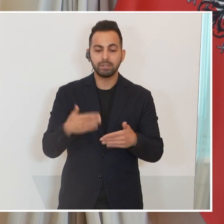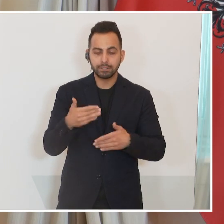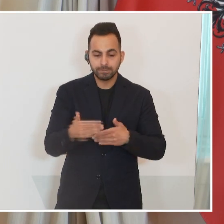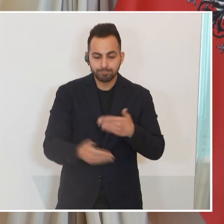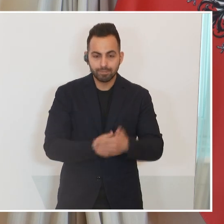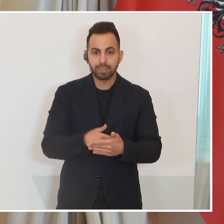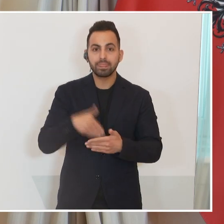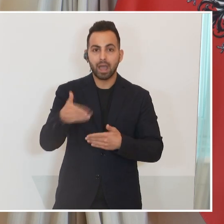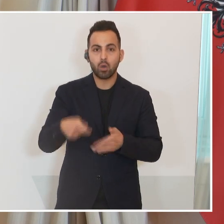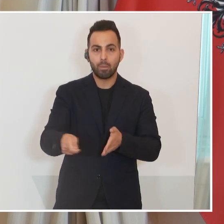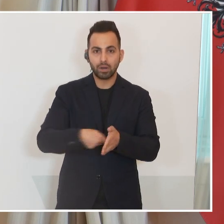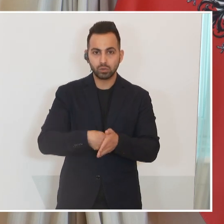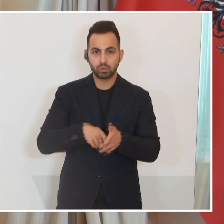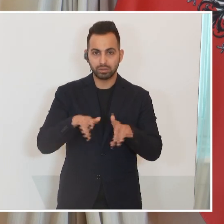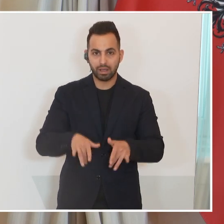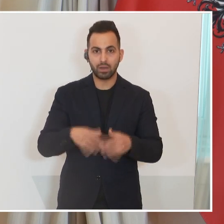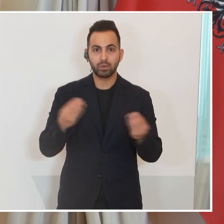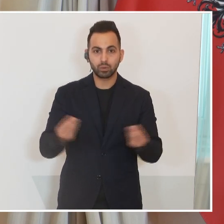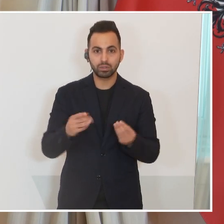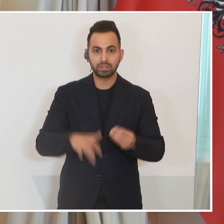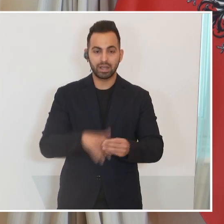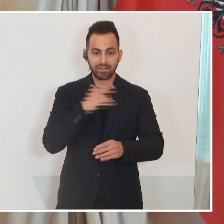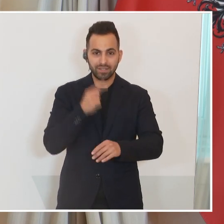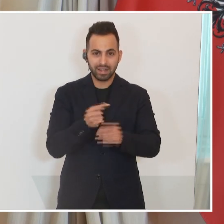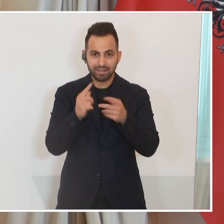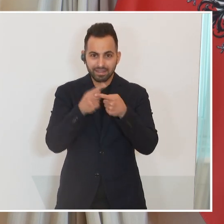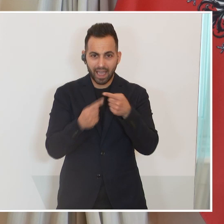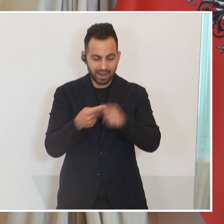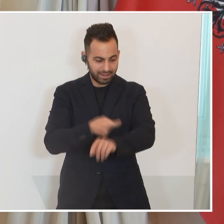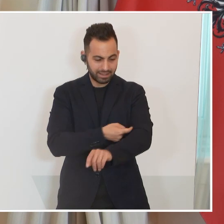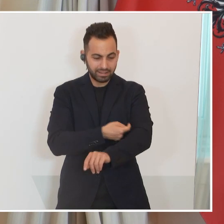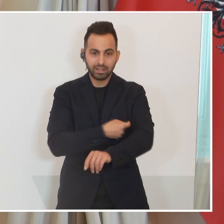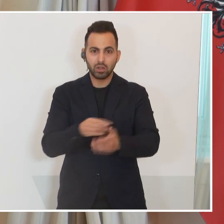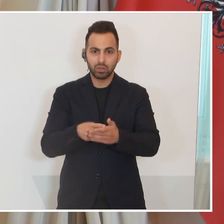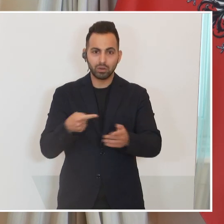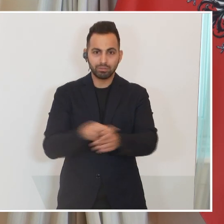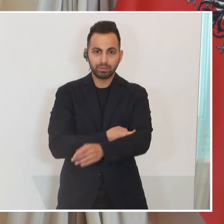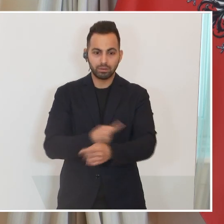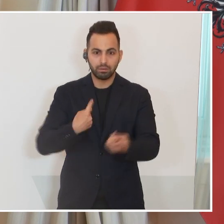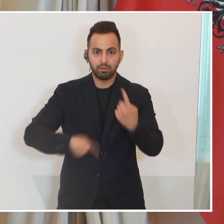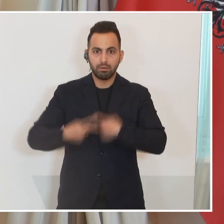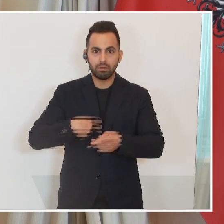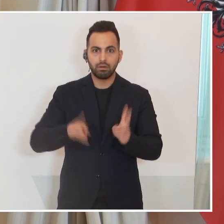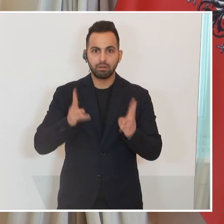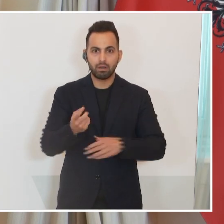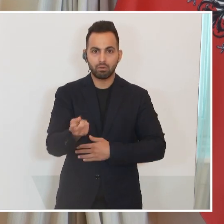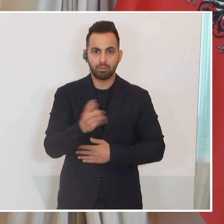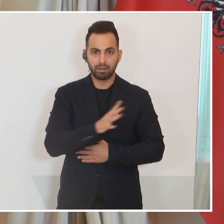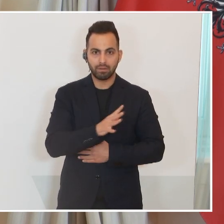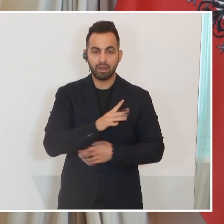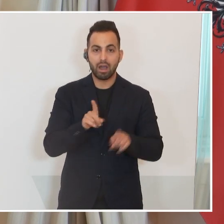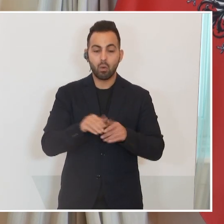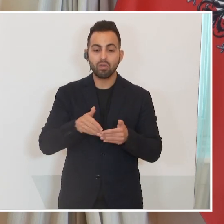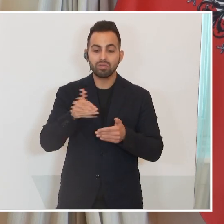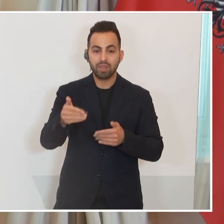Nachoperationen stattfinden, weil es viele Schrapnellteile oft in den Körpern gibt, die gefährlich werden können, beziehungsweise hier vor allem auch die